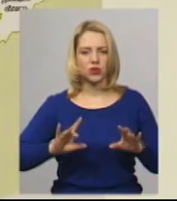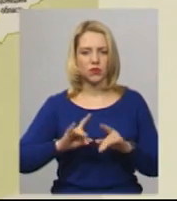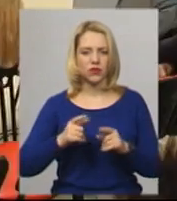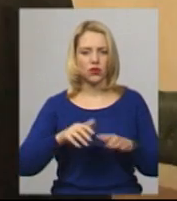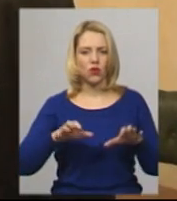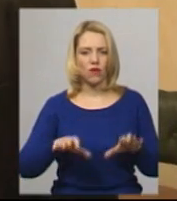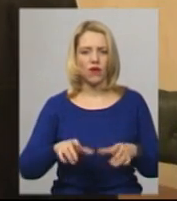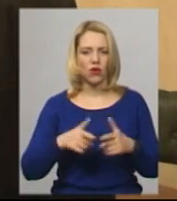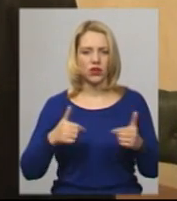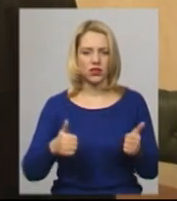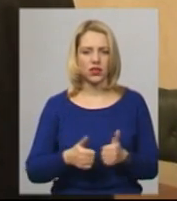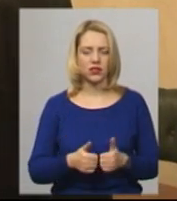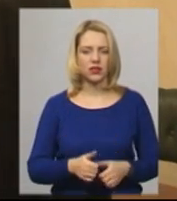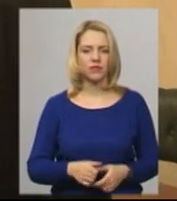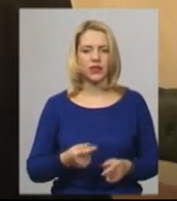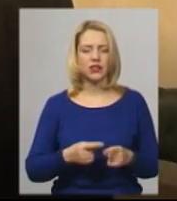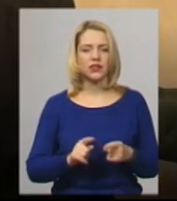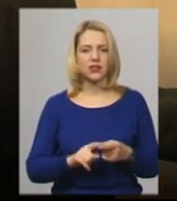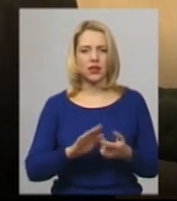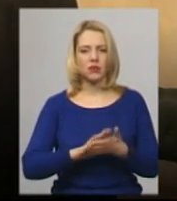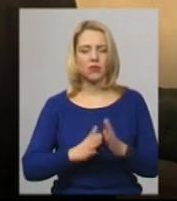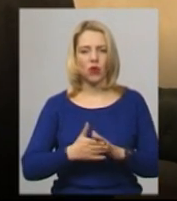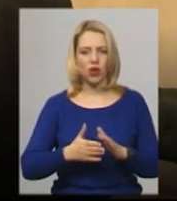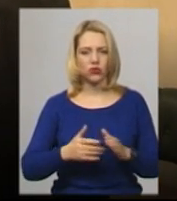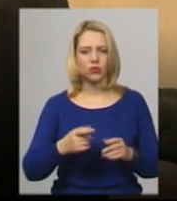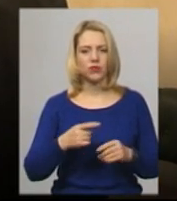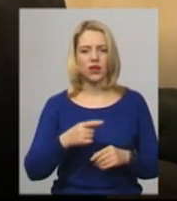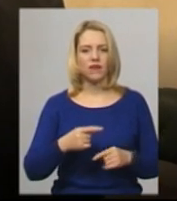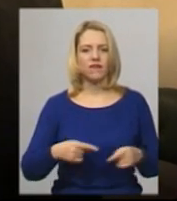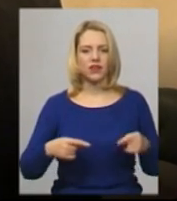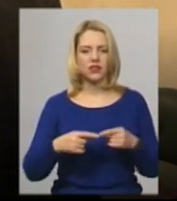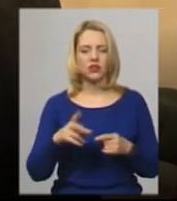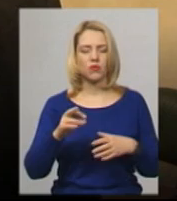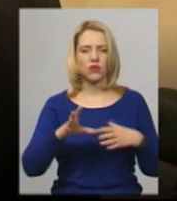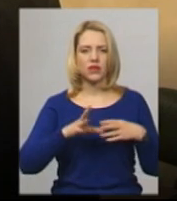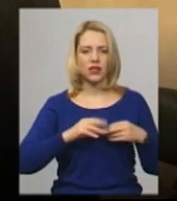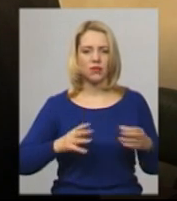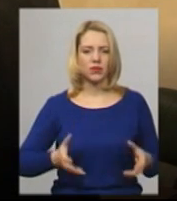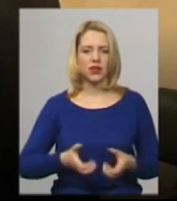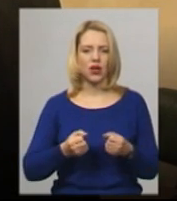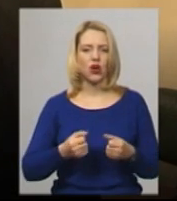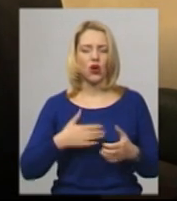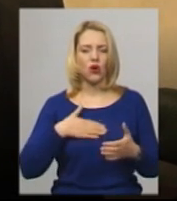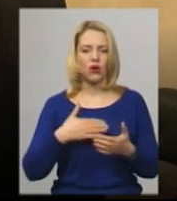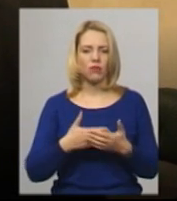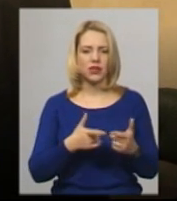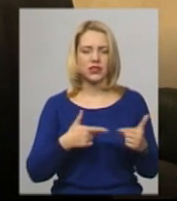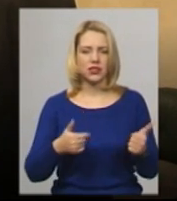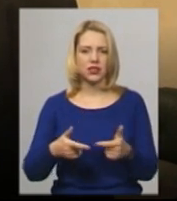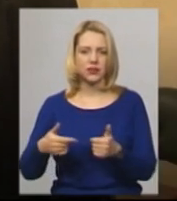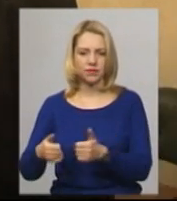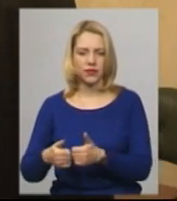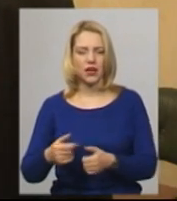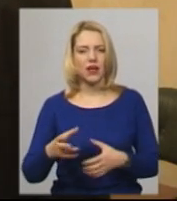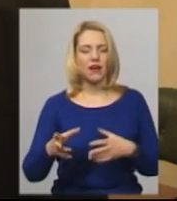Місяць. Даним меморандумом визначили про взаємне підтримання громадських снятих, взаємний